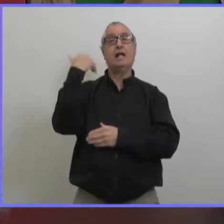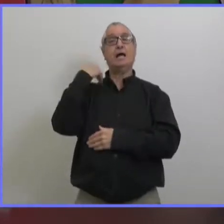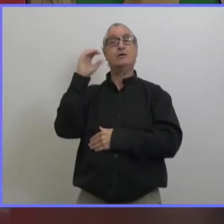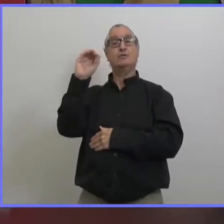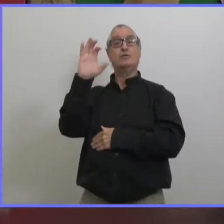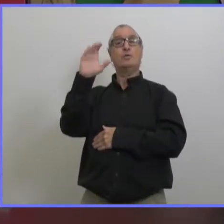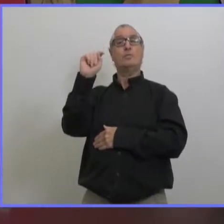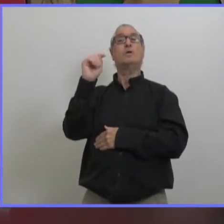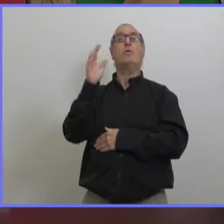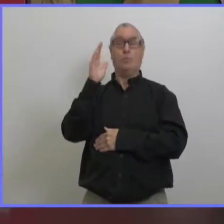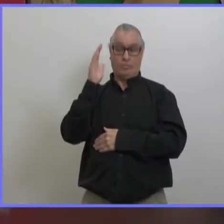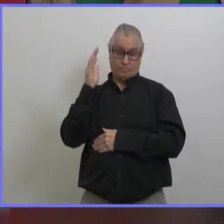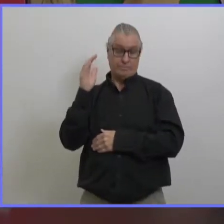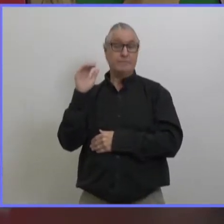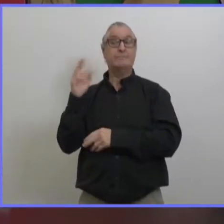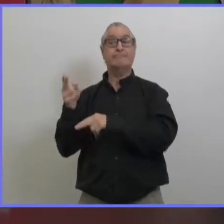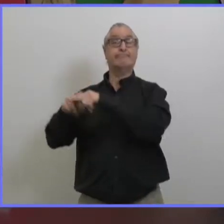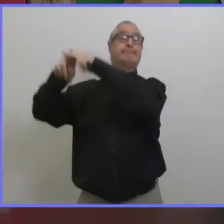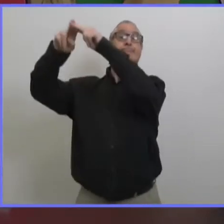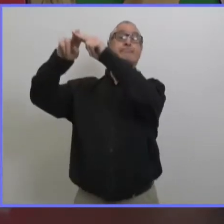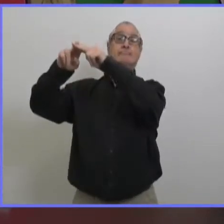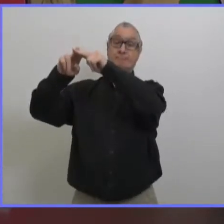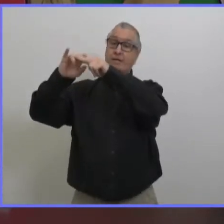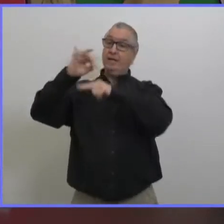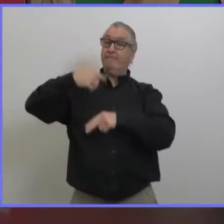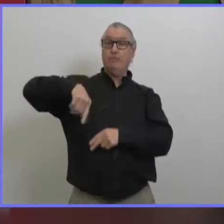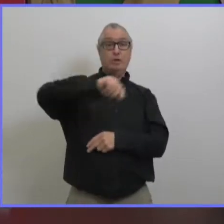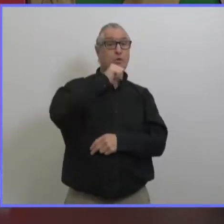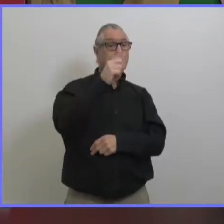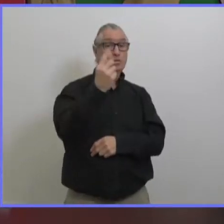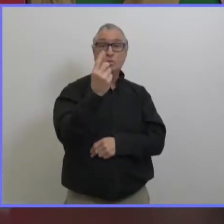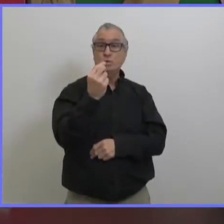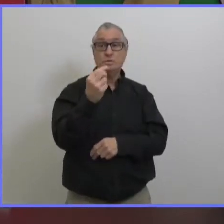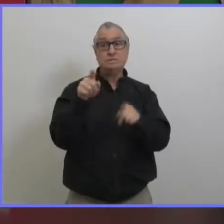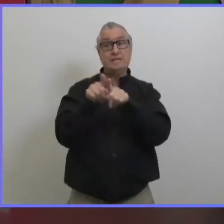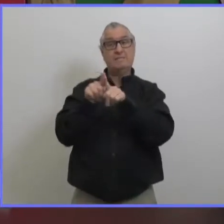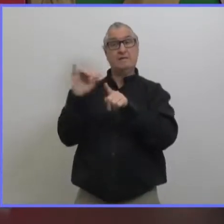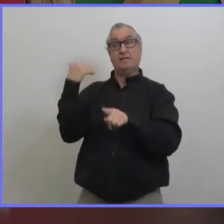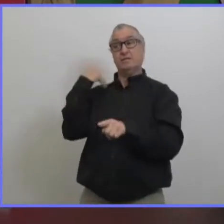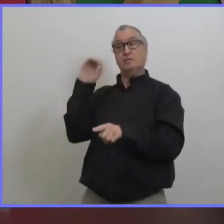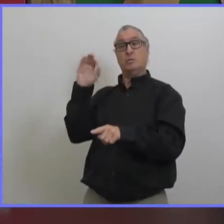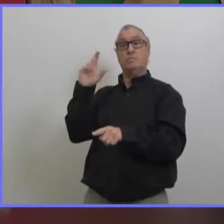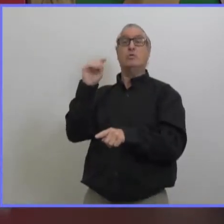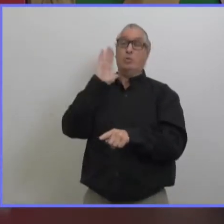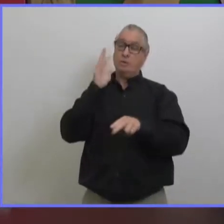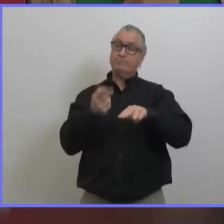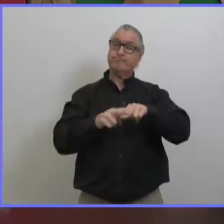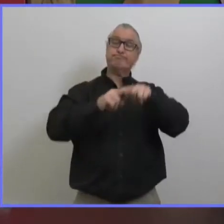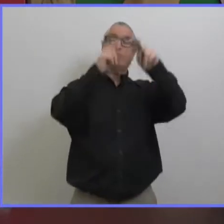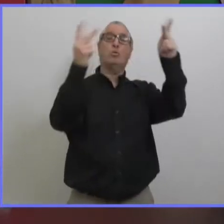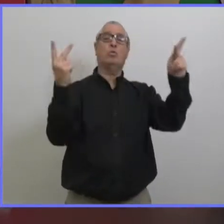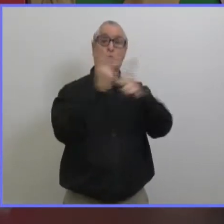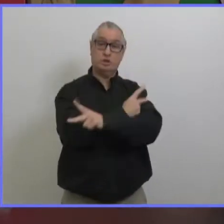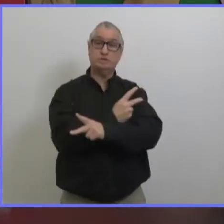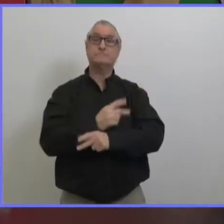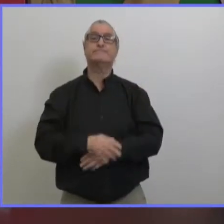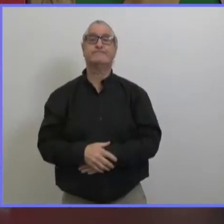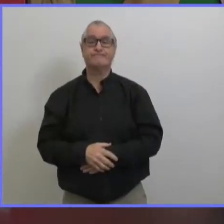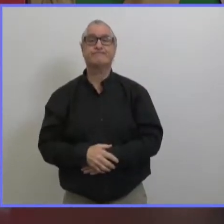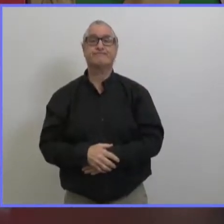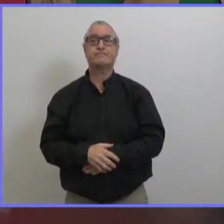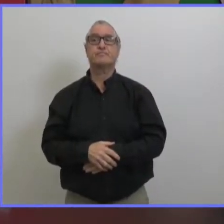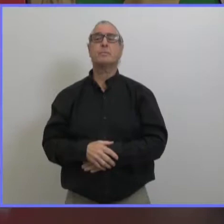au mois de novembre et décembre et si en plus vous ajoutez les variants préoccupants dans tout ça et bien ça risque de rajouter et de rendre les choses encore pire